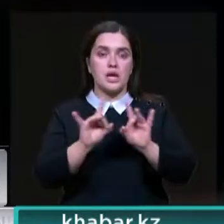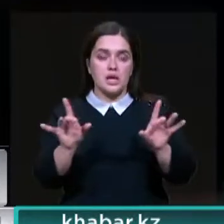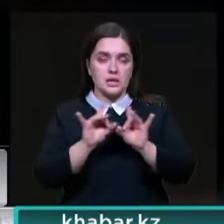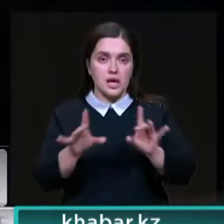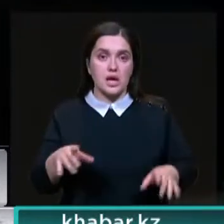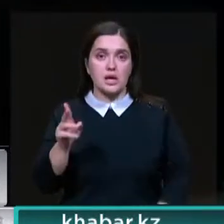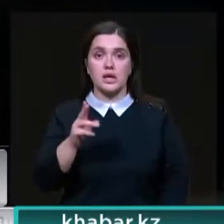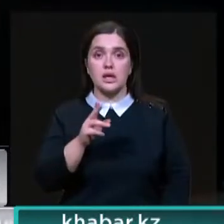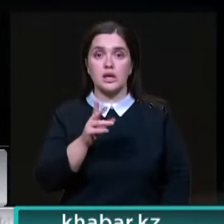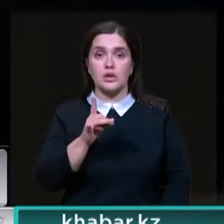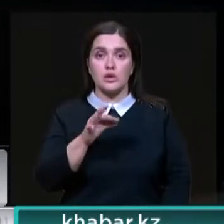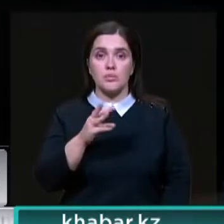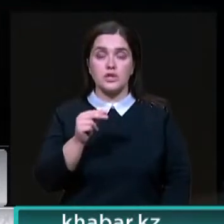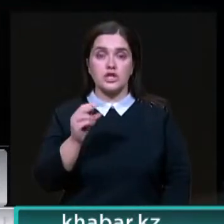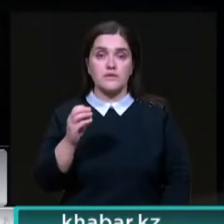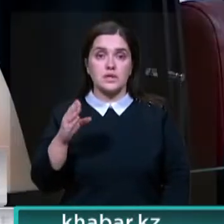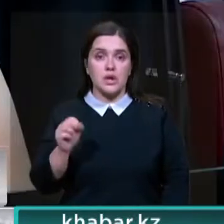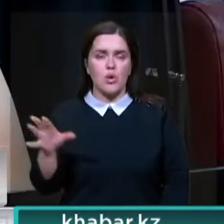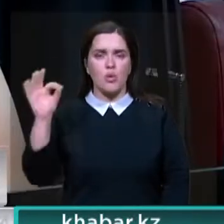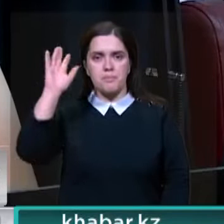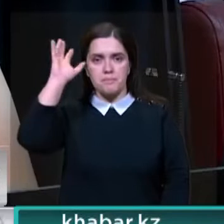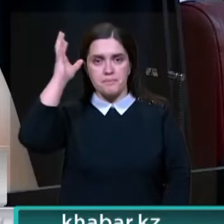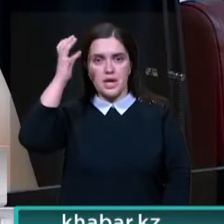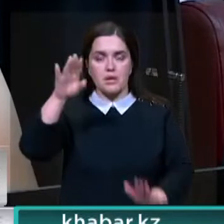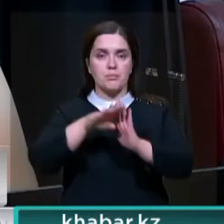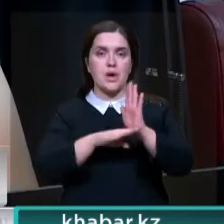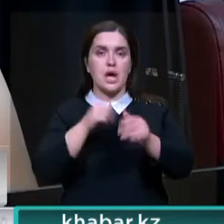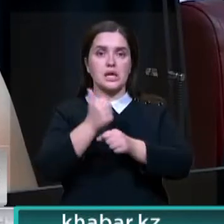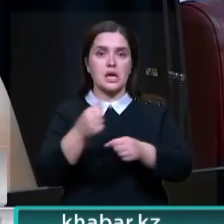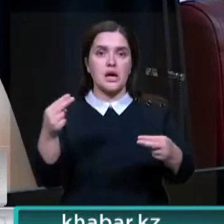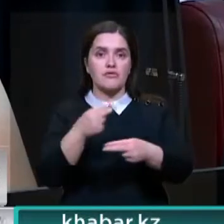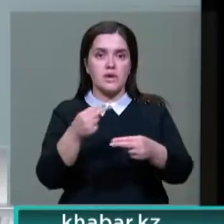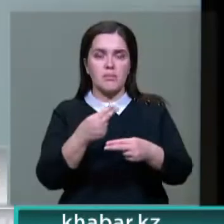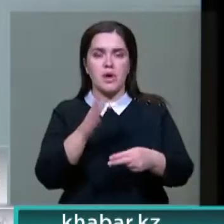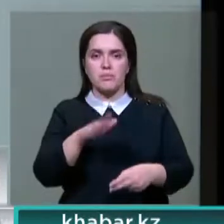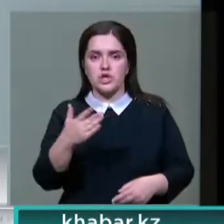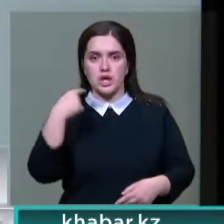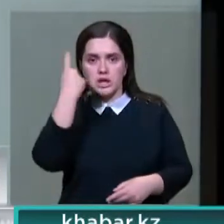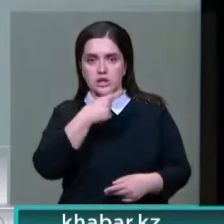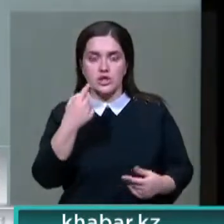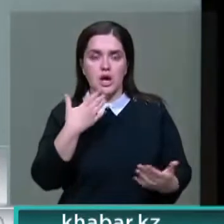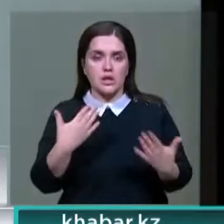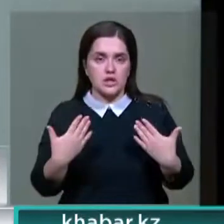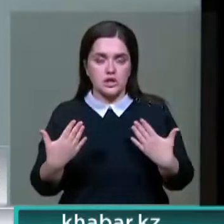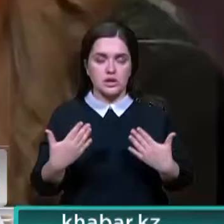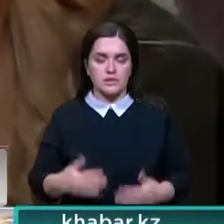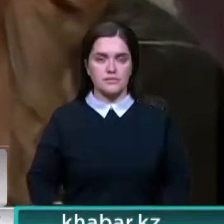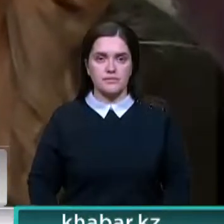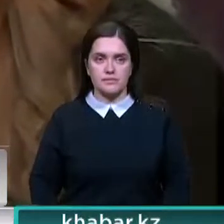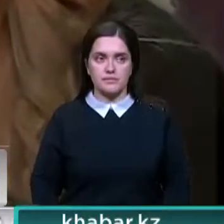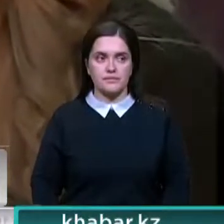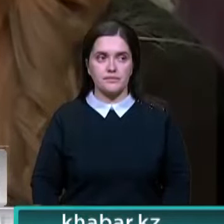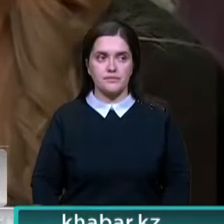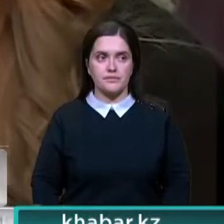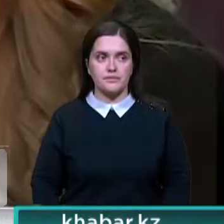Кристина Романчевская ведет на радиопрограмму о психологии. Главная тема – межличностные отношения и умение выйти из кризиса. Во-первых,